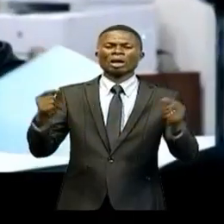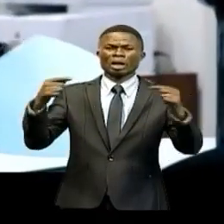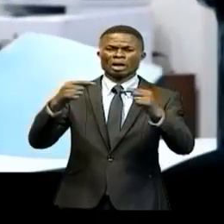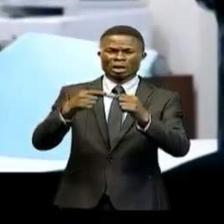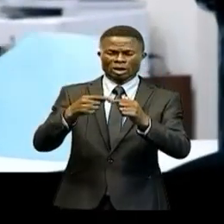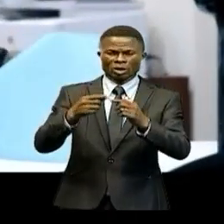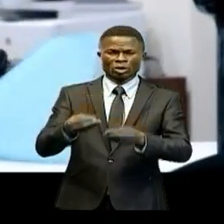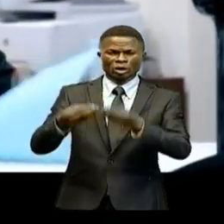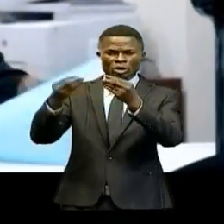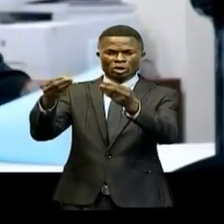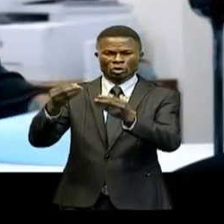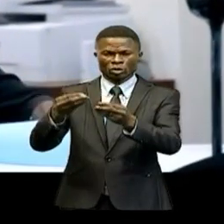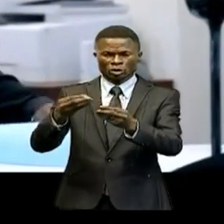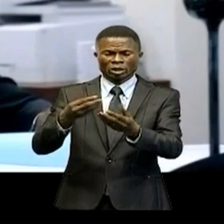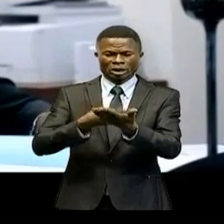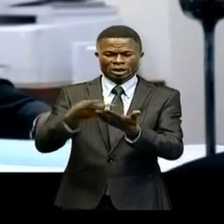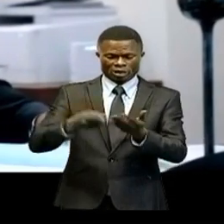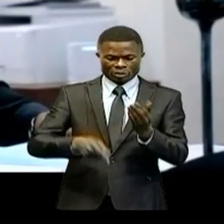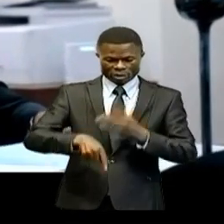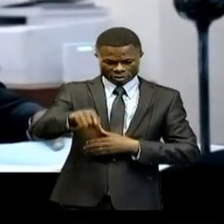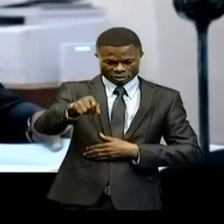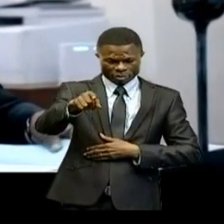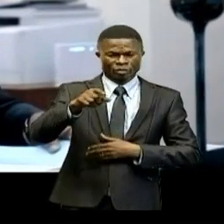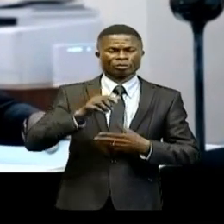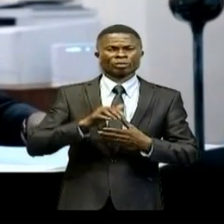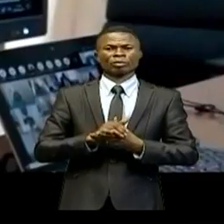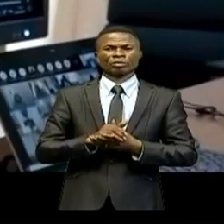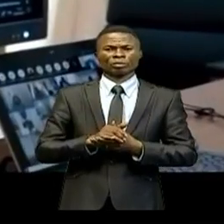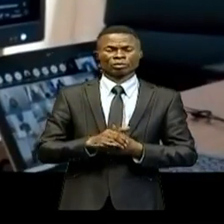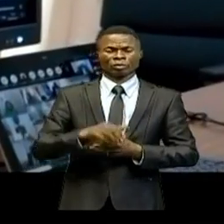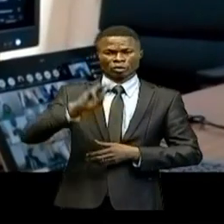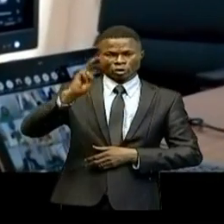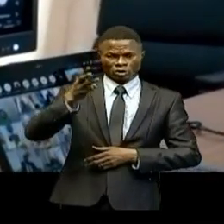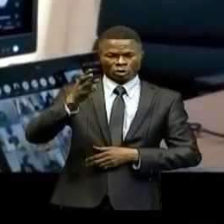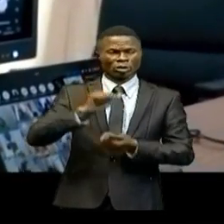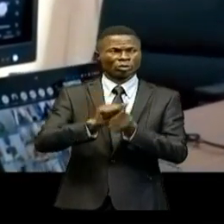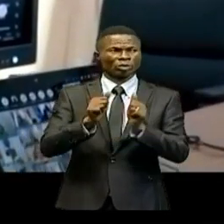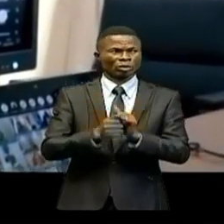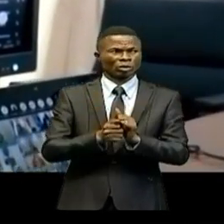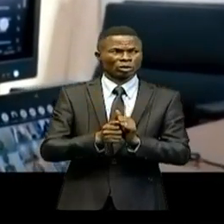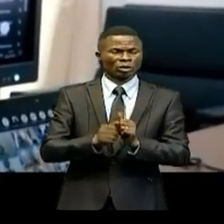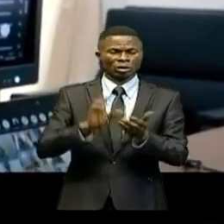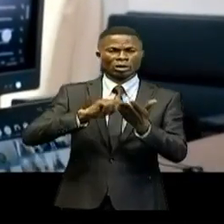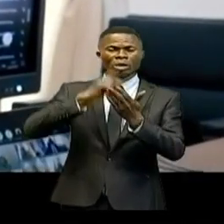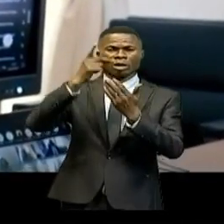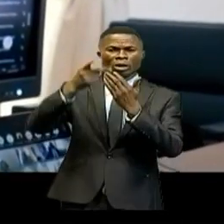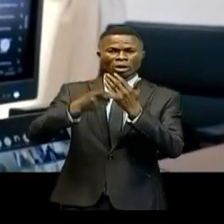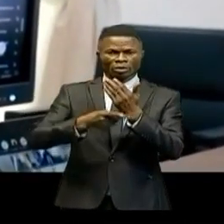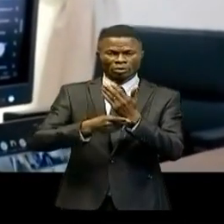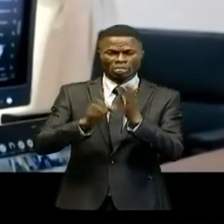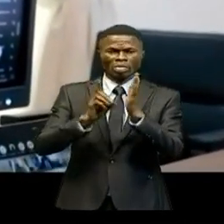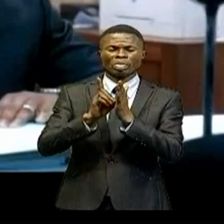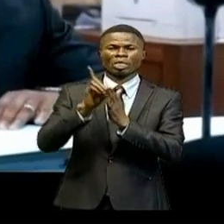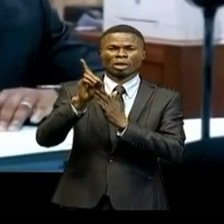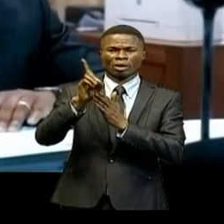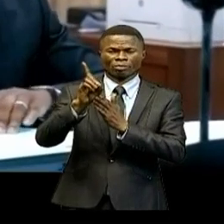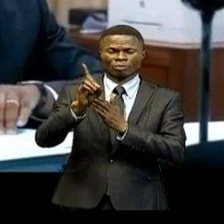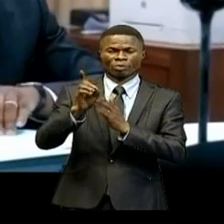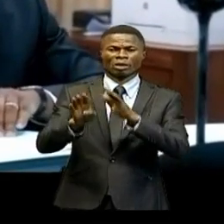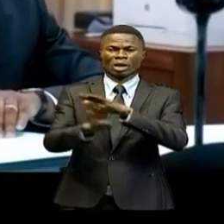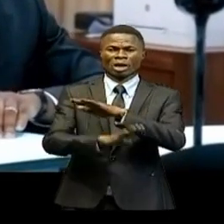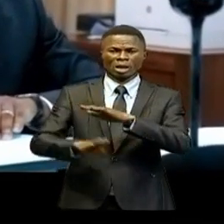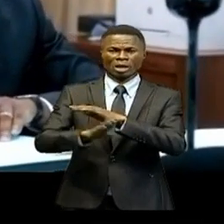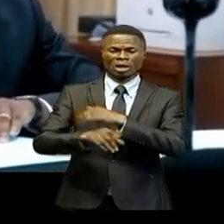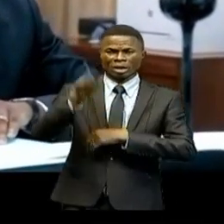fourni dans les deux prochaines semaines. Point 3. Du programme de développement à la base des